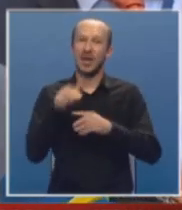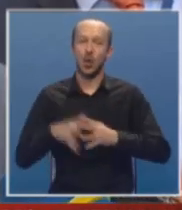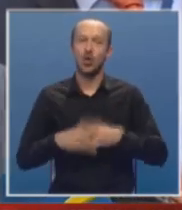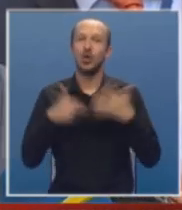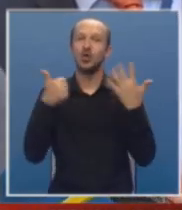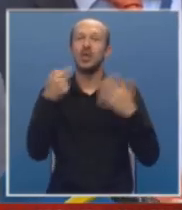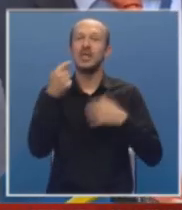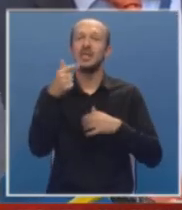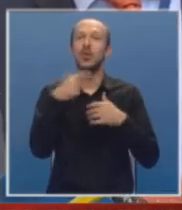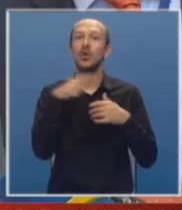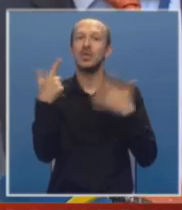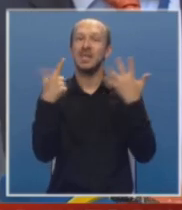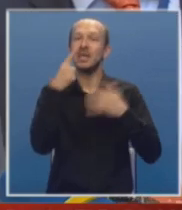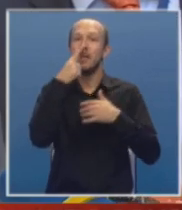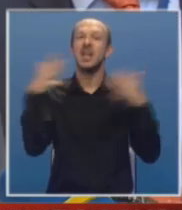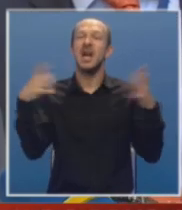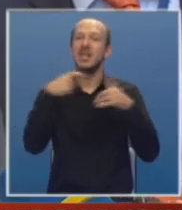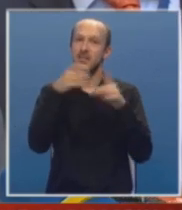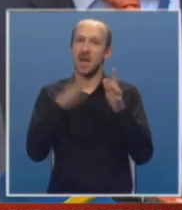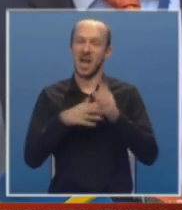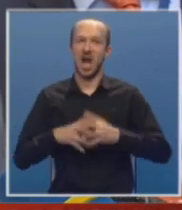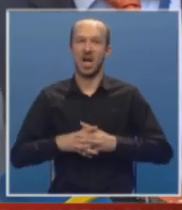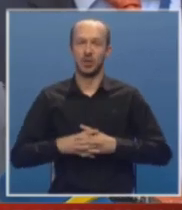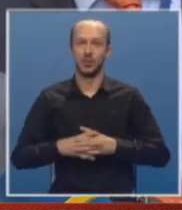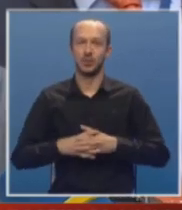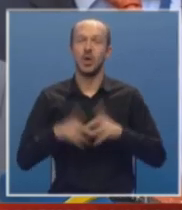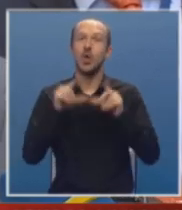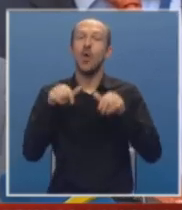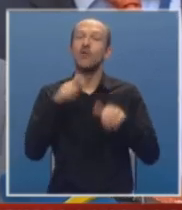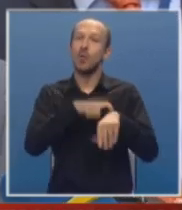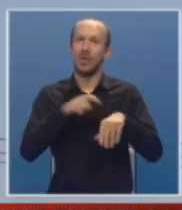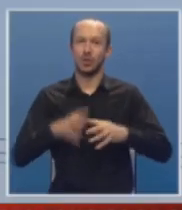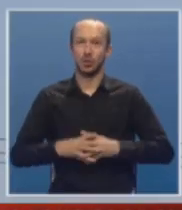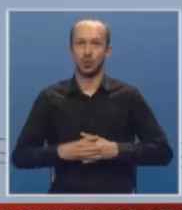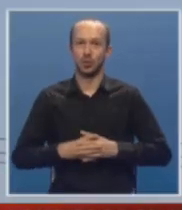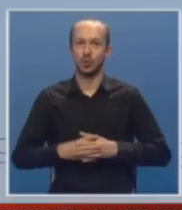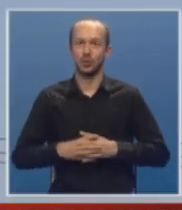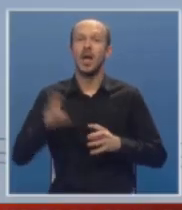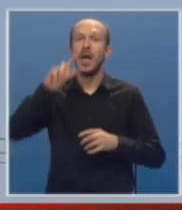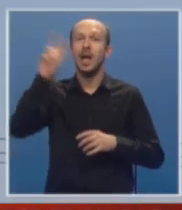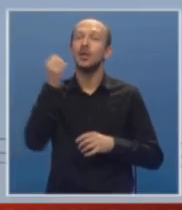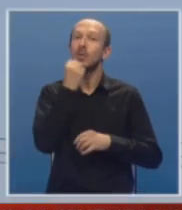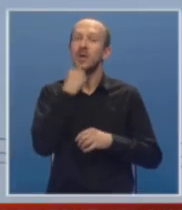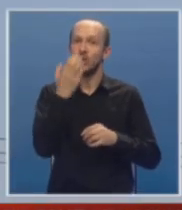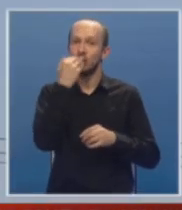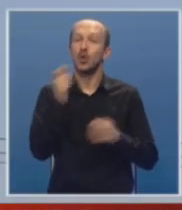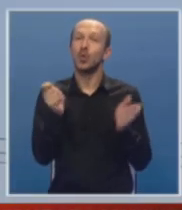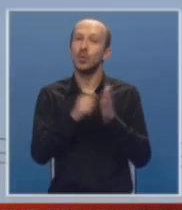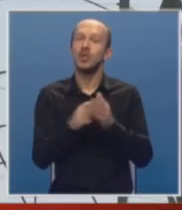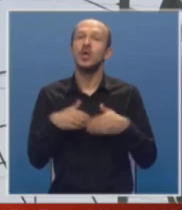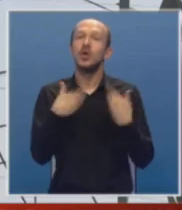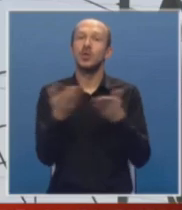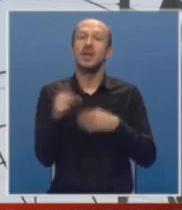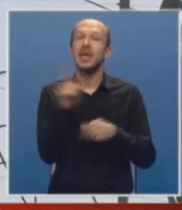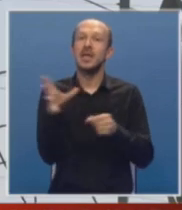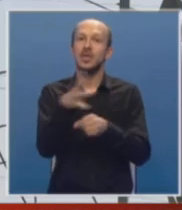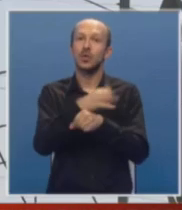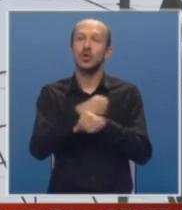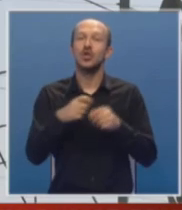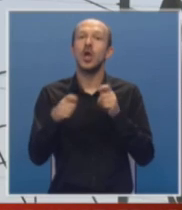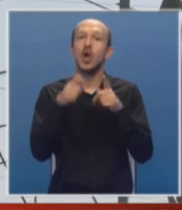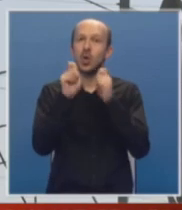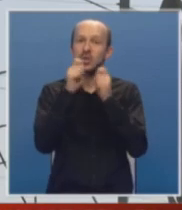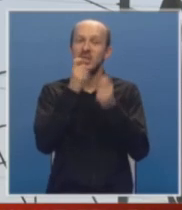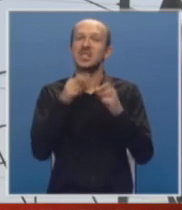6,5-7 milijardi konvertibilnih maraka u ovom momentu. Elektropriroda će kupiti dodjeljene neiskorištene